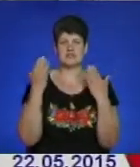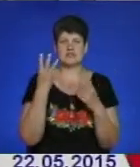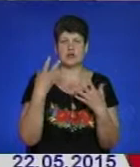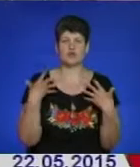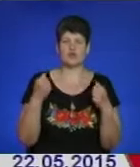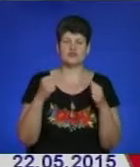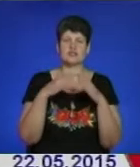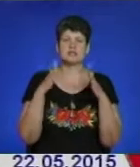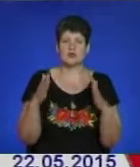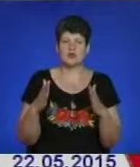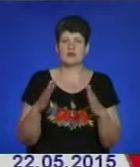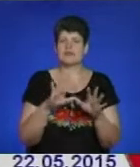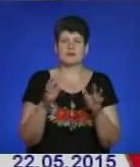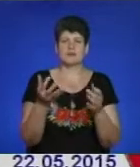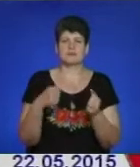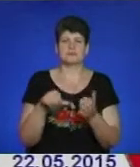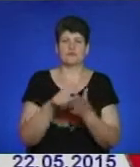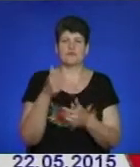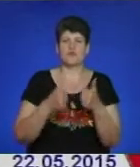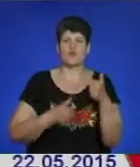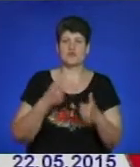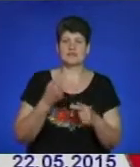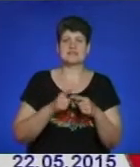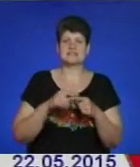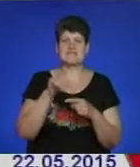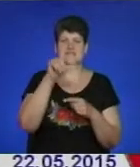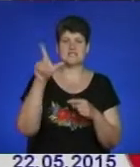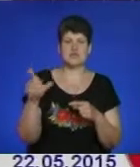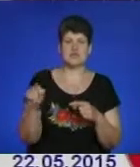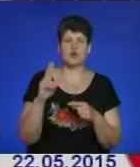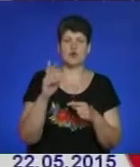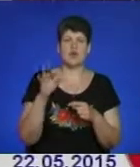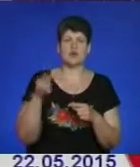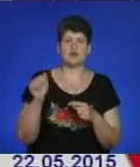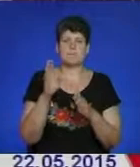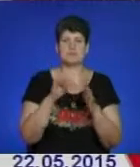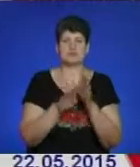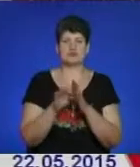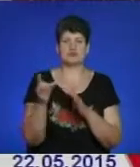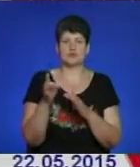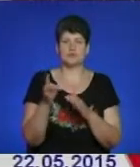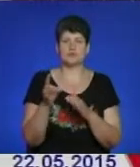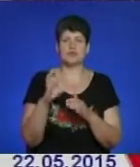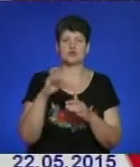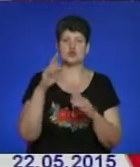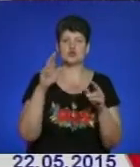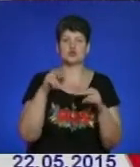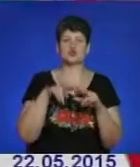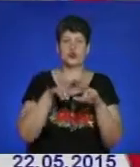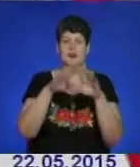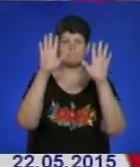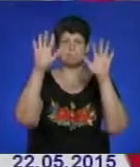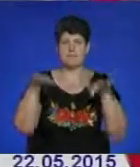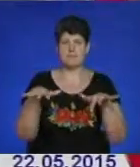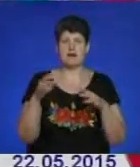року ще працювали, не брали участь у конкурсі. Це Веселка, що у Колодіївці Підволичайського району, Зарипад, що у Струсові Теребовлянського,